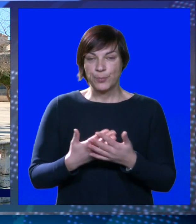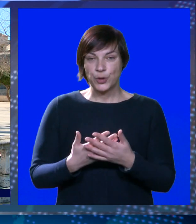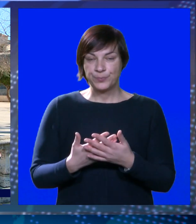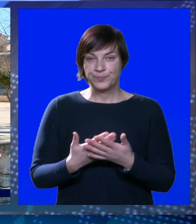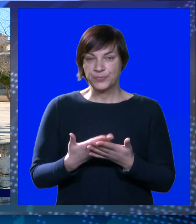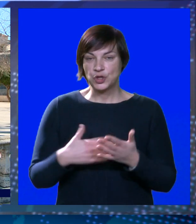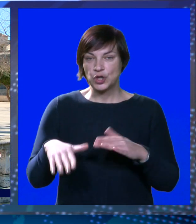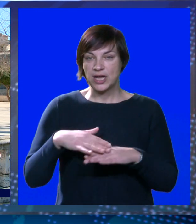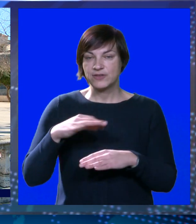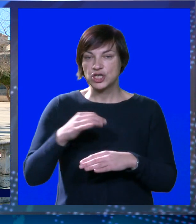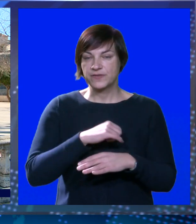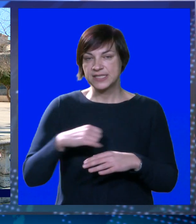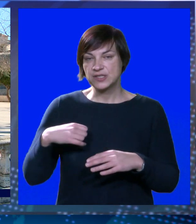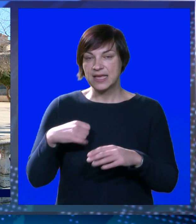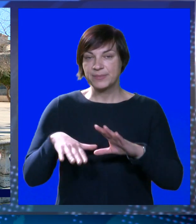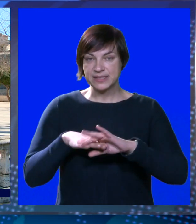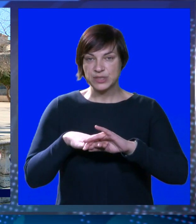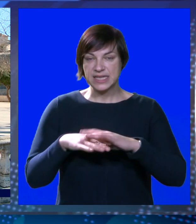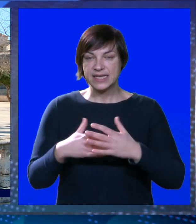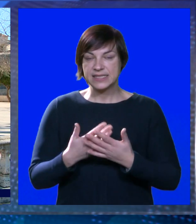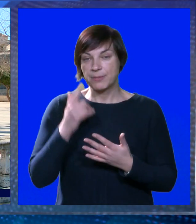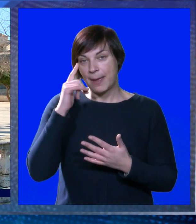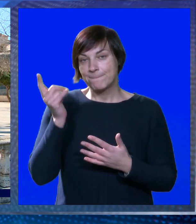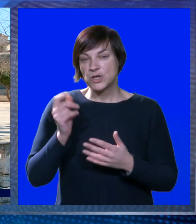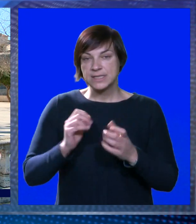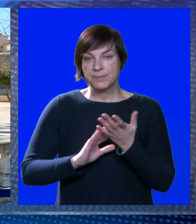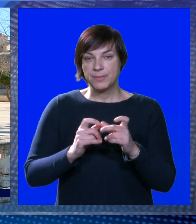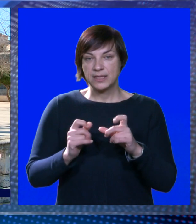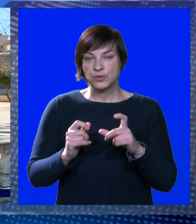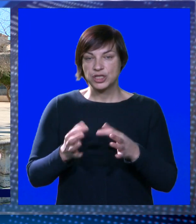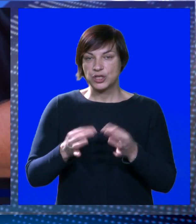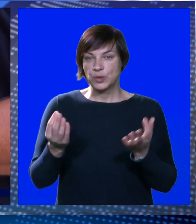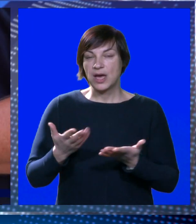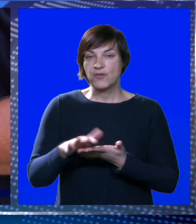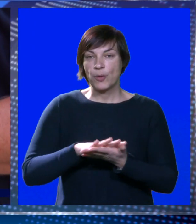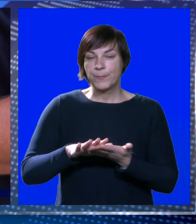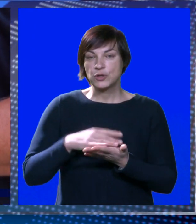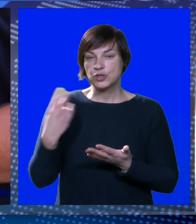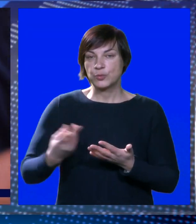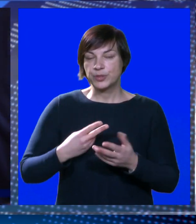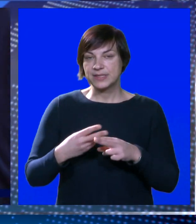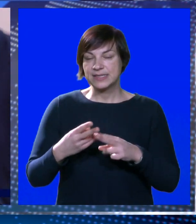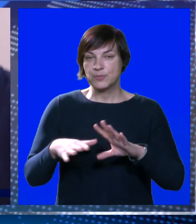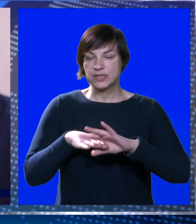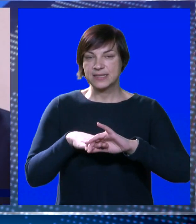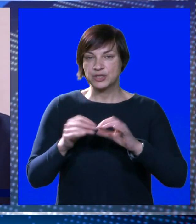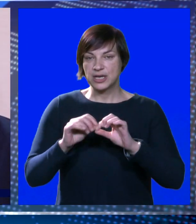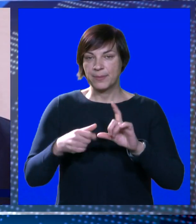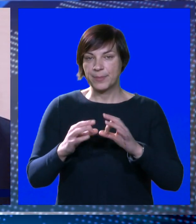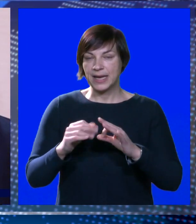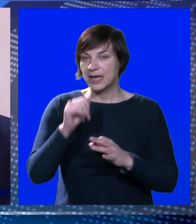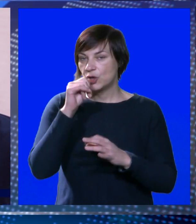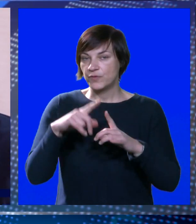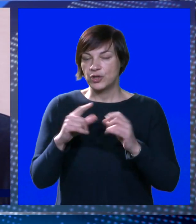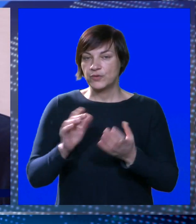Dakle, to najviše ovisi o sami radnici. Posjetimo Matušića se u javnom prostoru nekoliko puta prozivalo zbog zapošljavanja Balije u